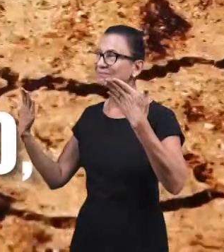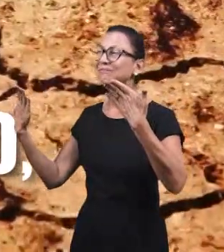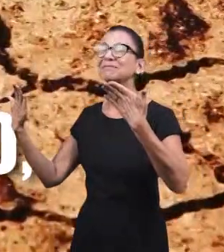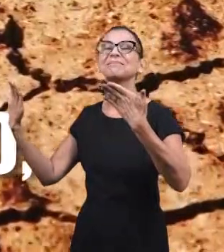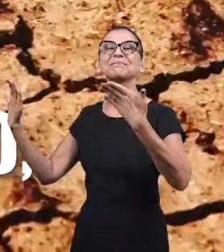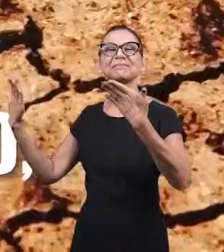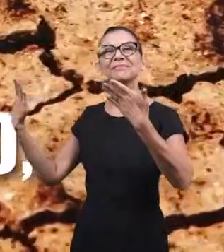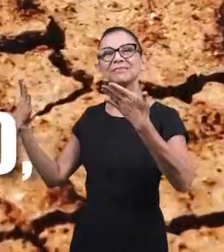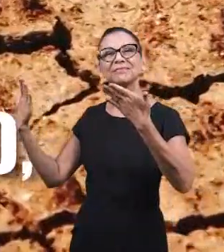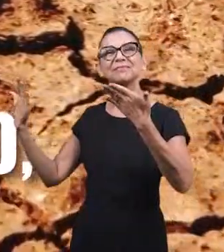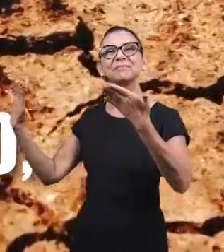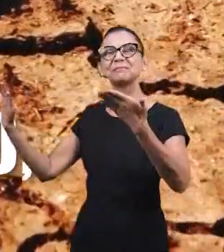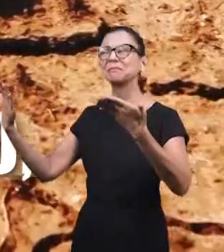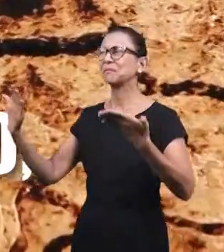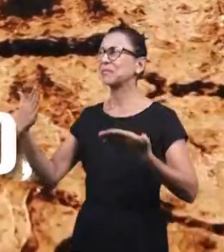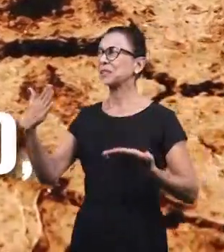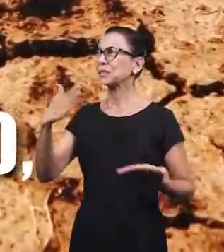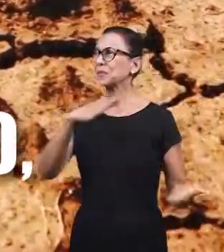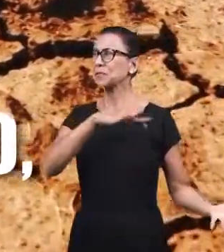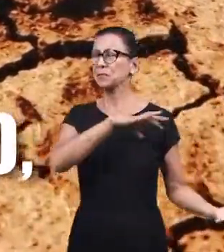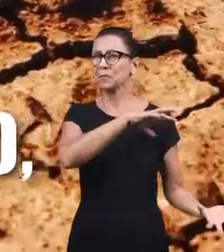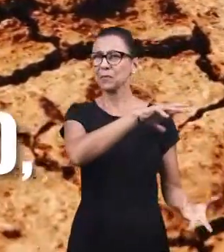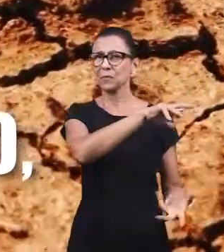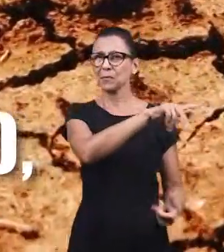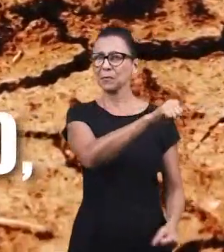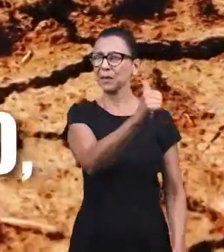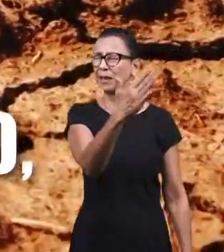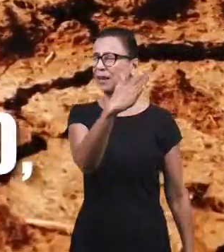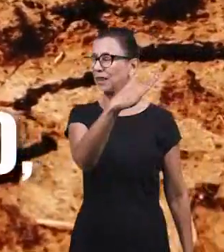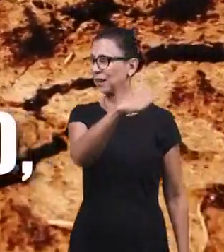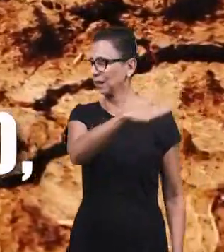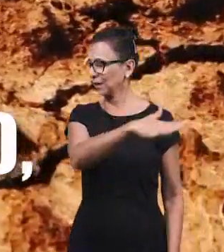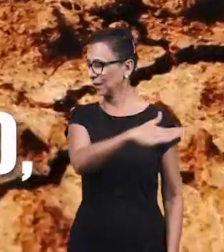И Отвергаю Этот Злой Мир